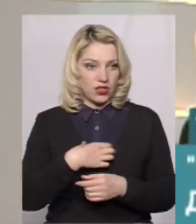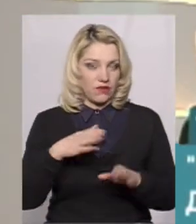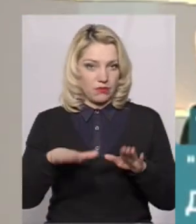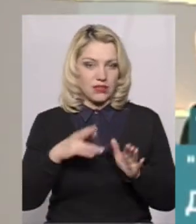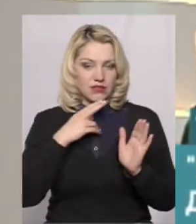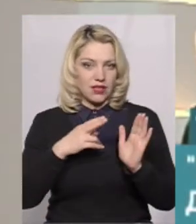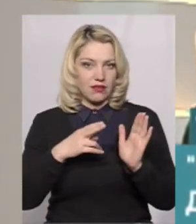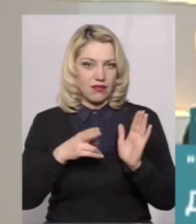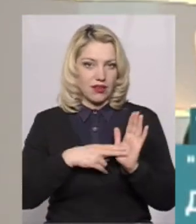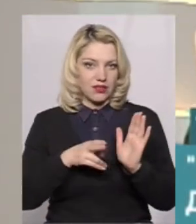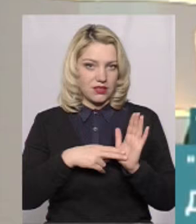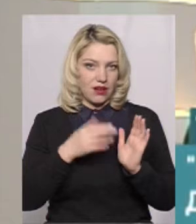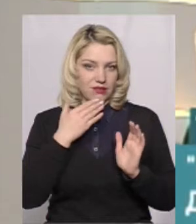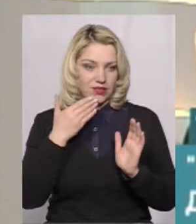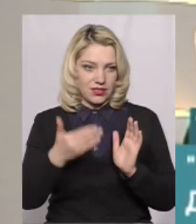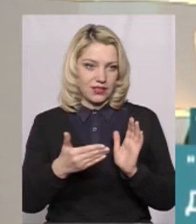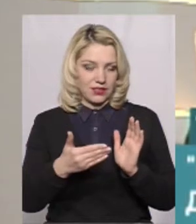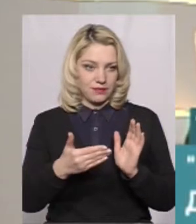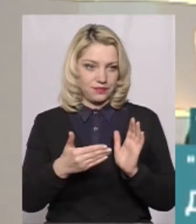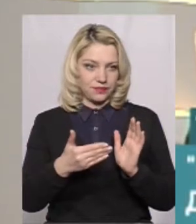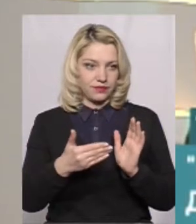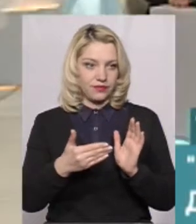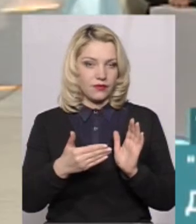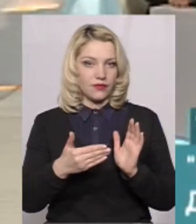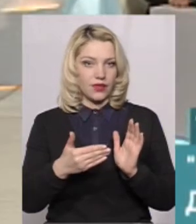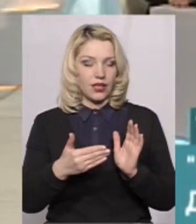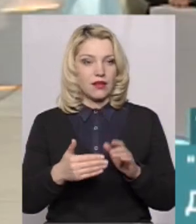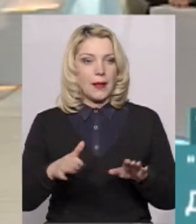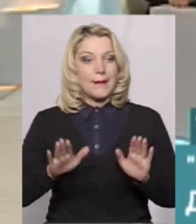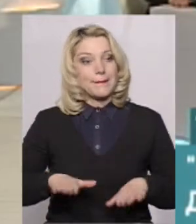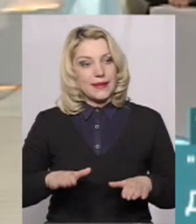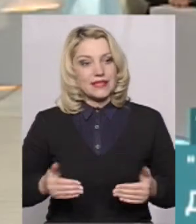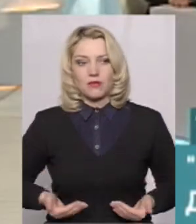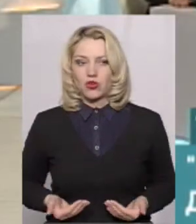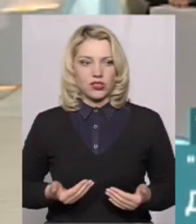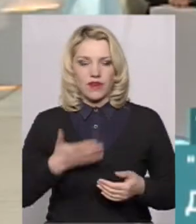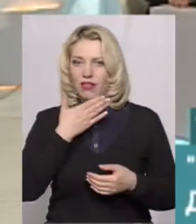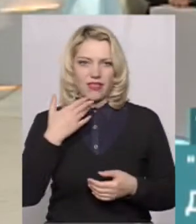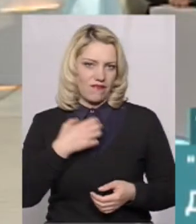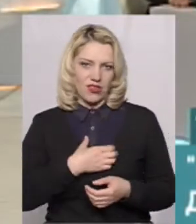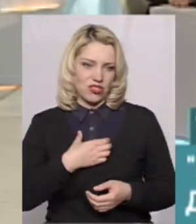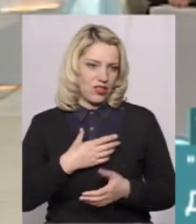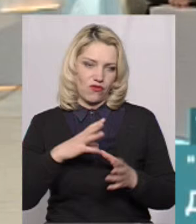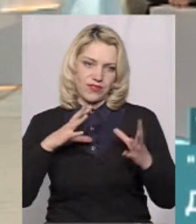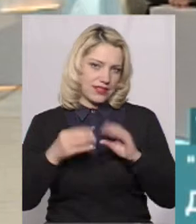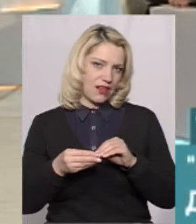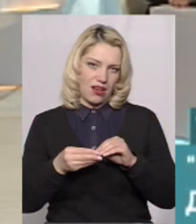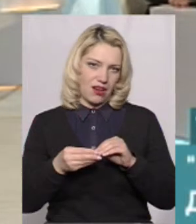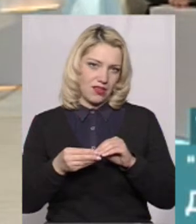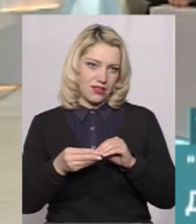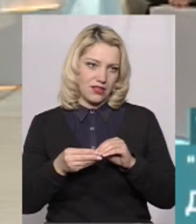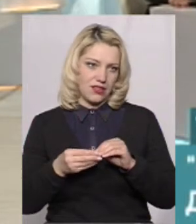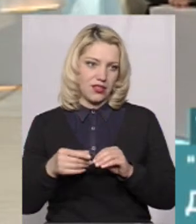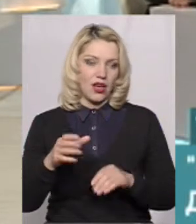реєстрації? Звичайно важливе. А, місце проживання? Ні, не важливо, взагалі, абсолютно. Тобто має